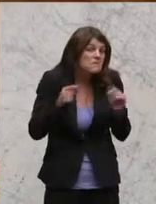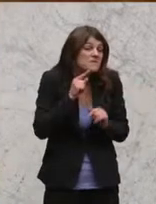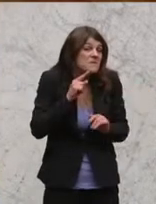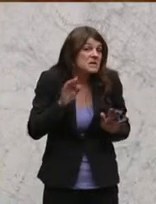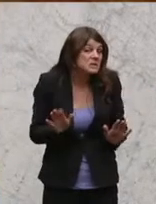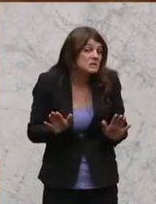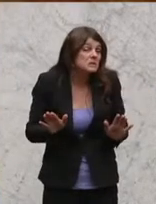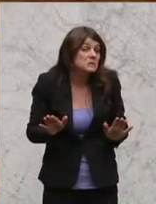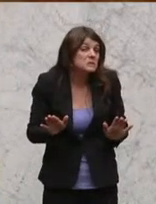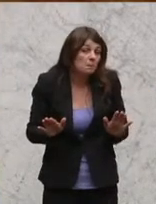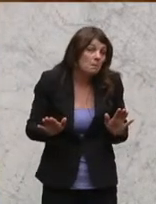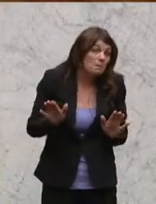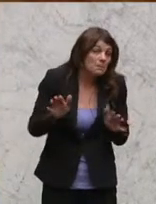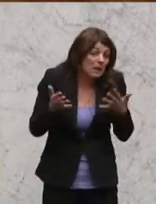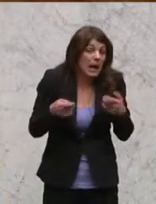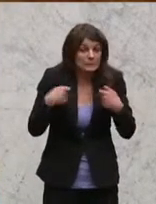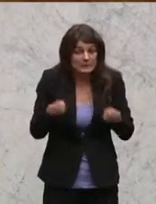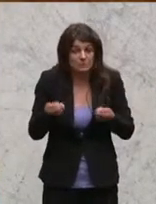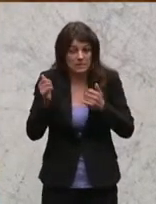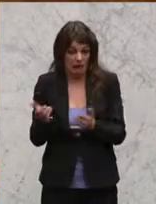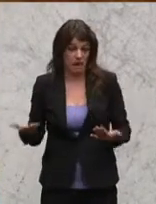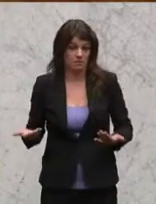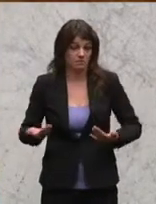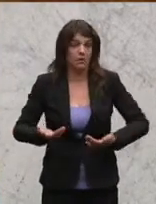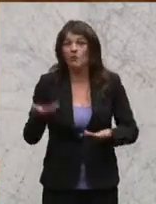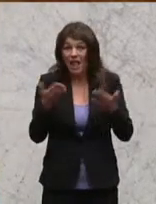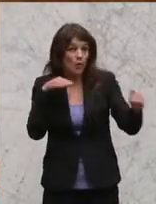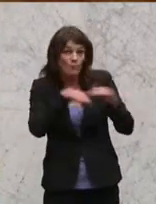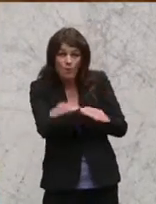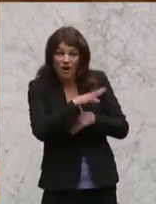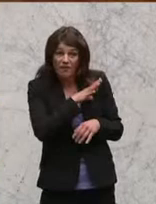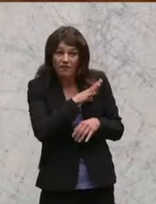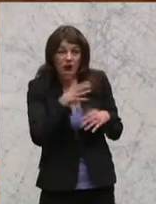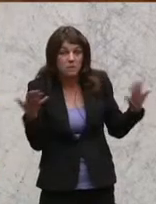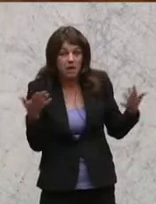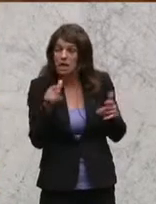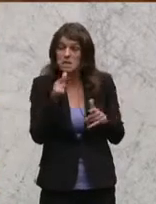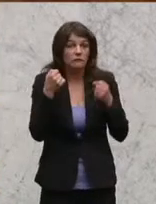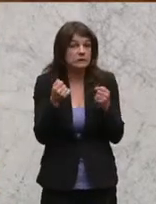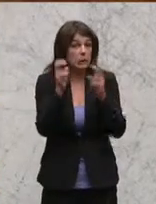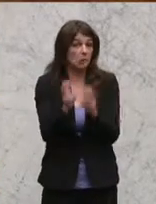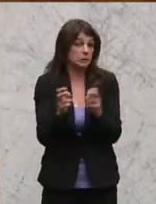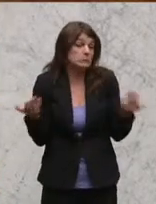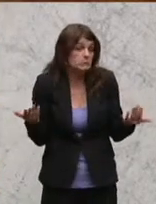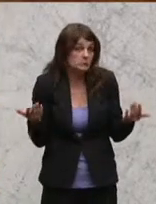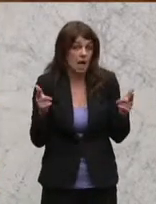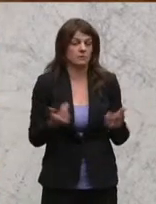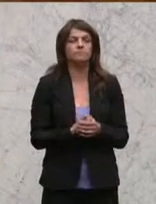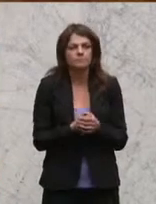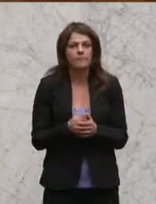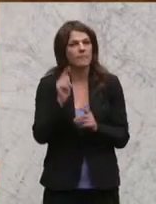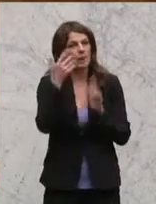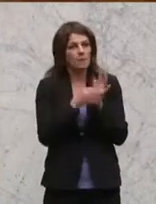nicht da auszuschließen. Der zweite Punkt, möglicherweise Fluchtgefahr, es hat keinen festen Wohnsitz gegeben. Der zweite Punkt,